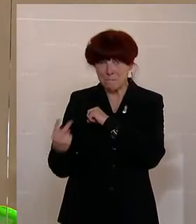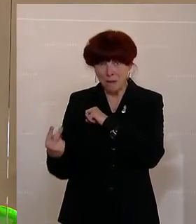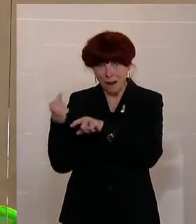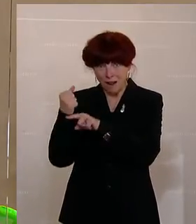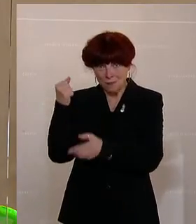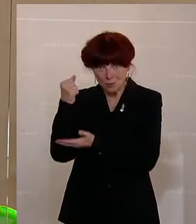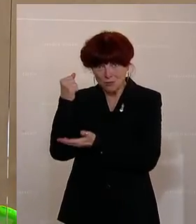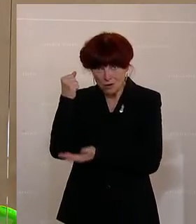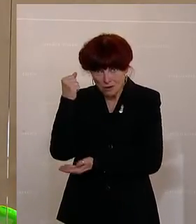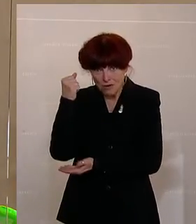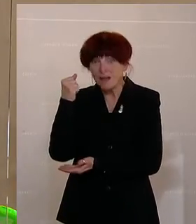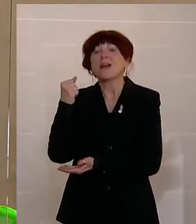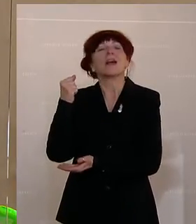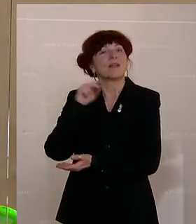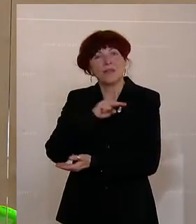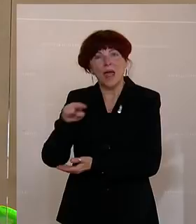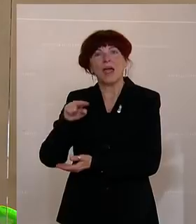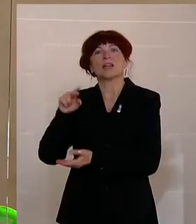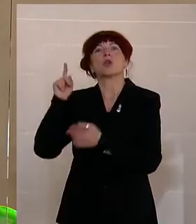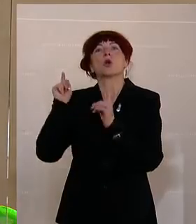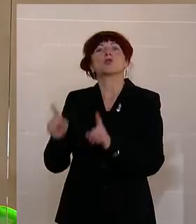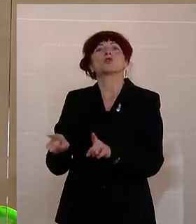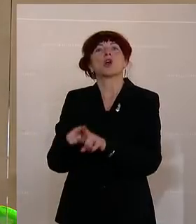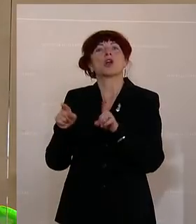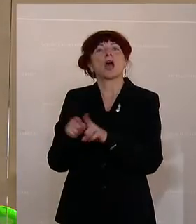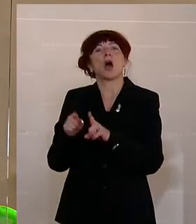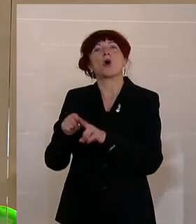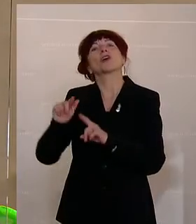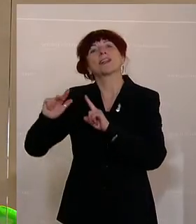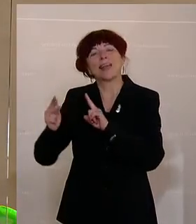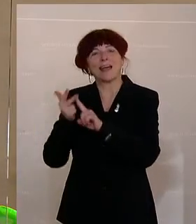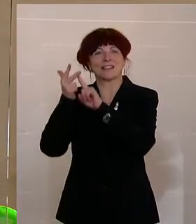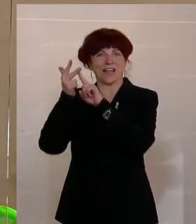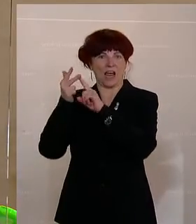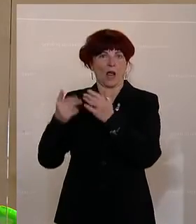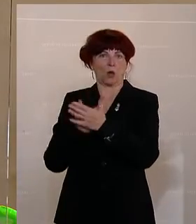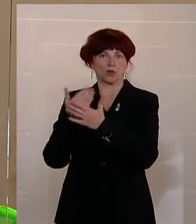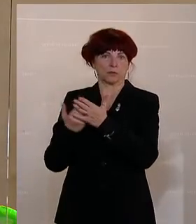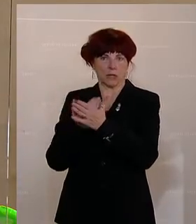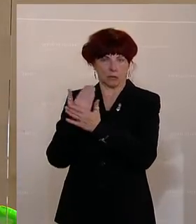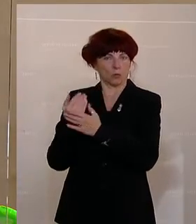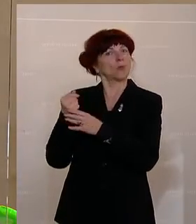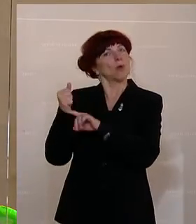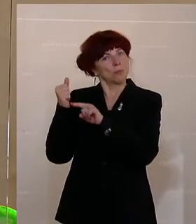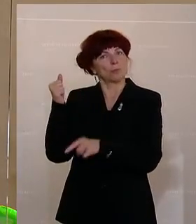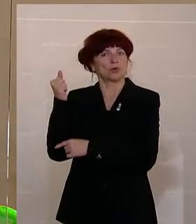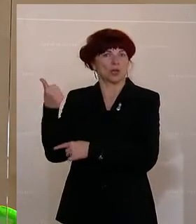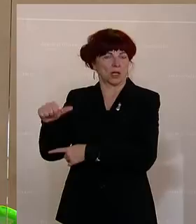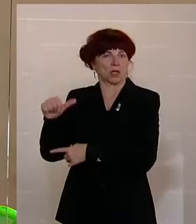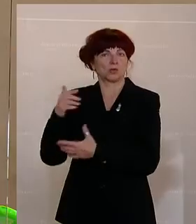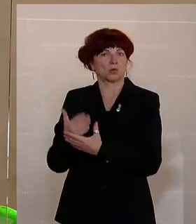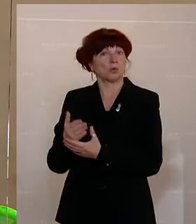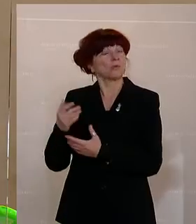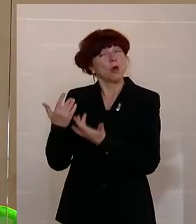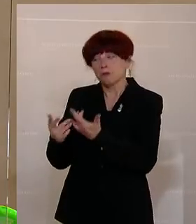auch für die tertiäre Ausbildung zur Verfügung stellen müsste. Und vielleicht können Sie uns noch Auskunft